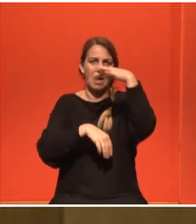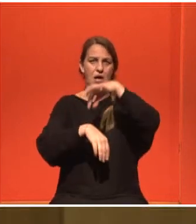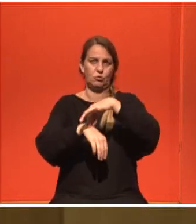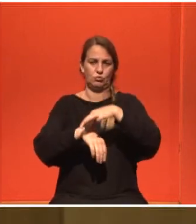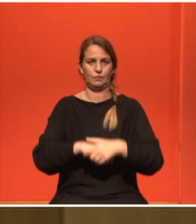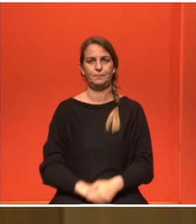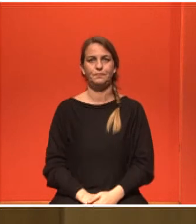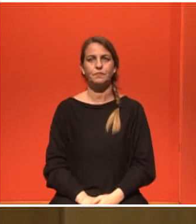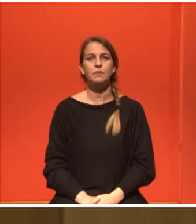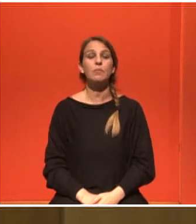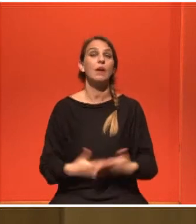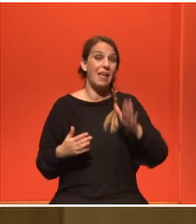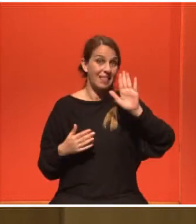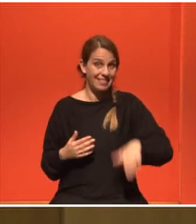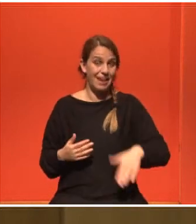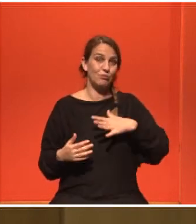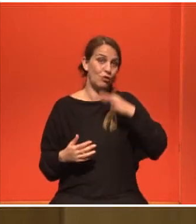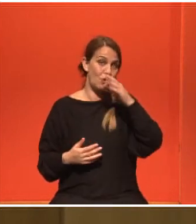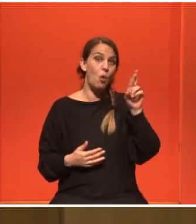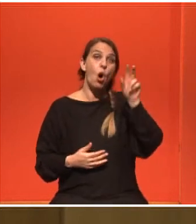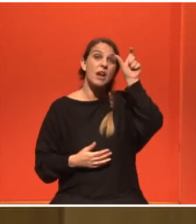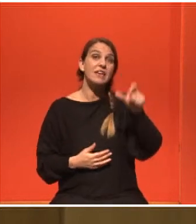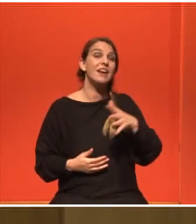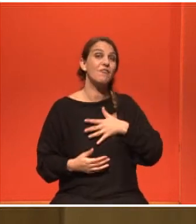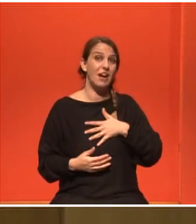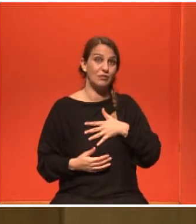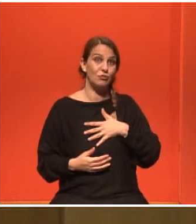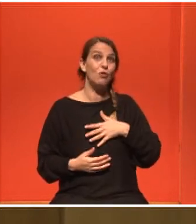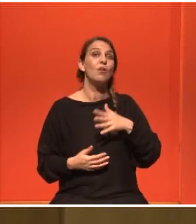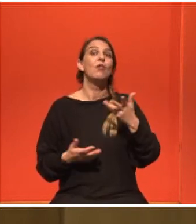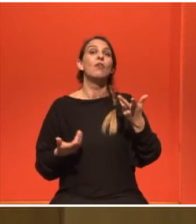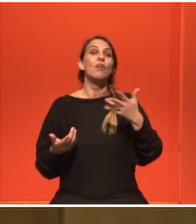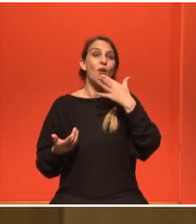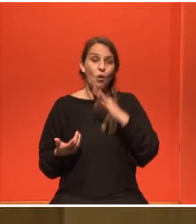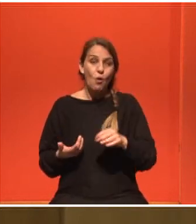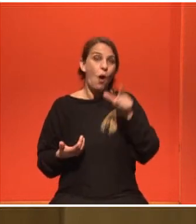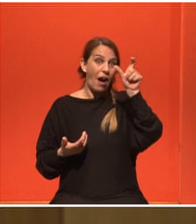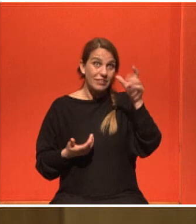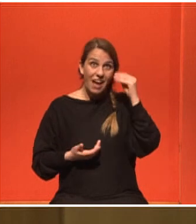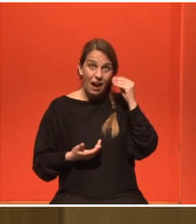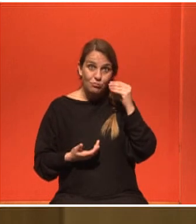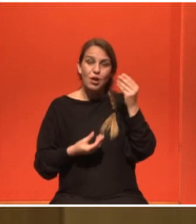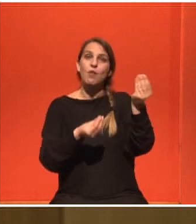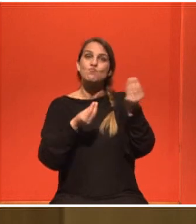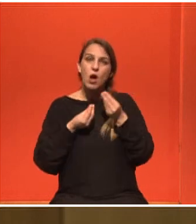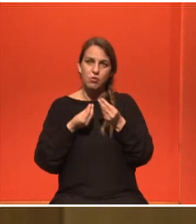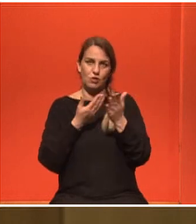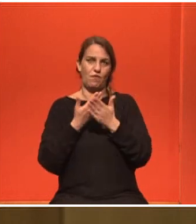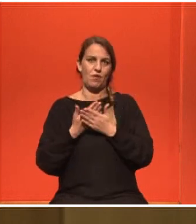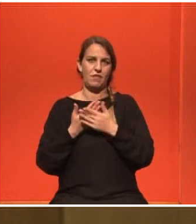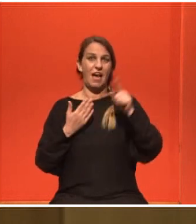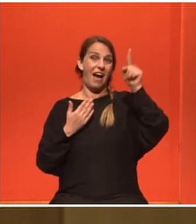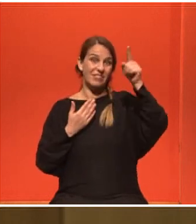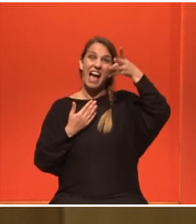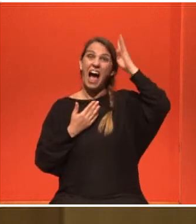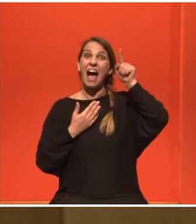Στα τελευταία σχόλια, ένα ευχαριστώ στη Ρεγκίνα γιατί μαζί της έπαρνα δύναμη κι εγώ για να ξορκίζω τη δική μου λευκαιμία. Αυτή η Αλεξανδρού που λέγω Θεσσαλονίκη και